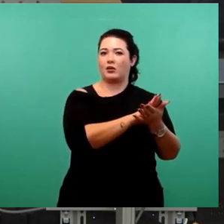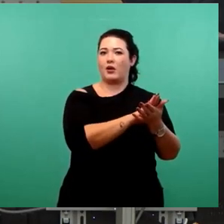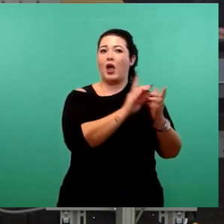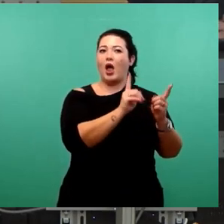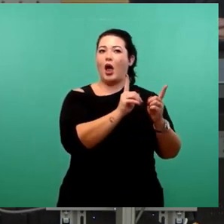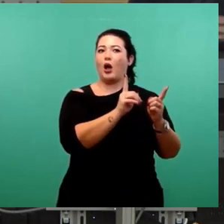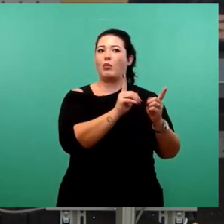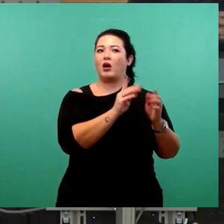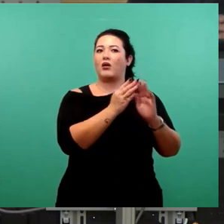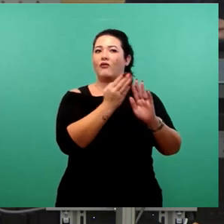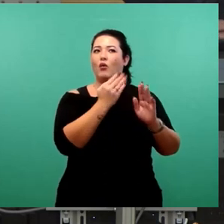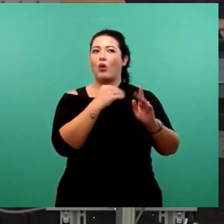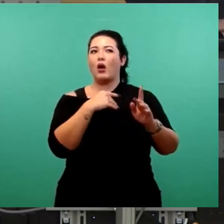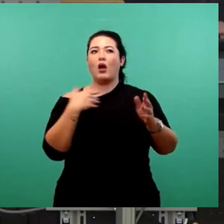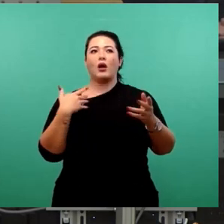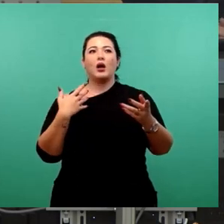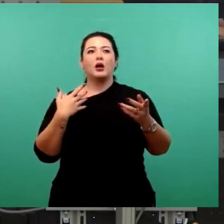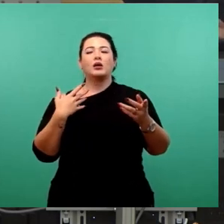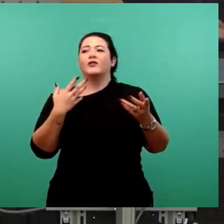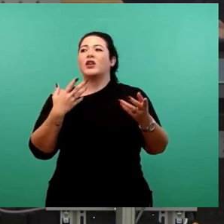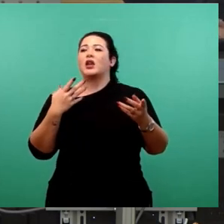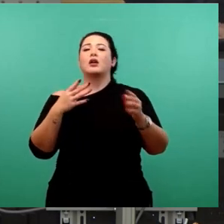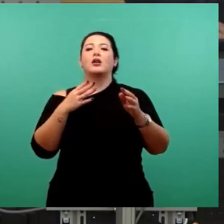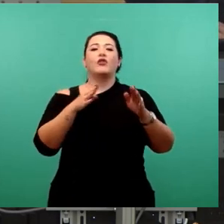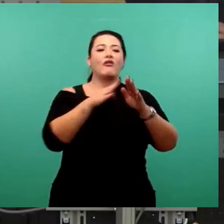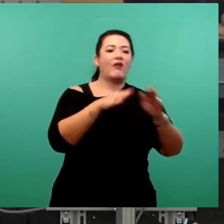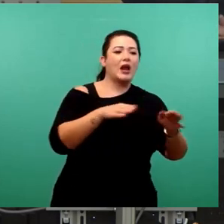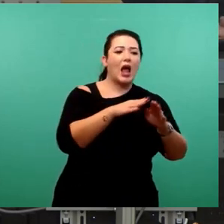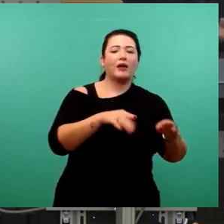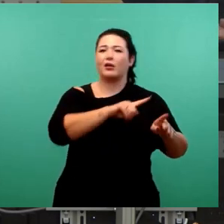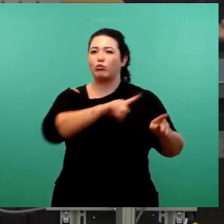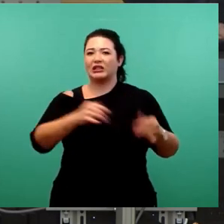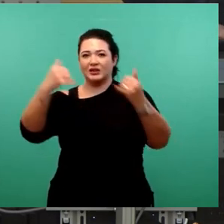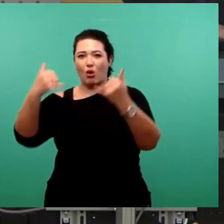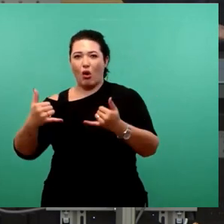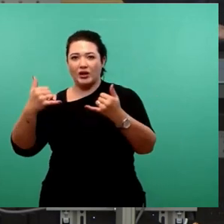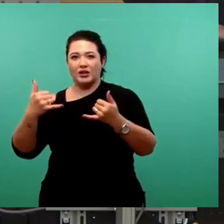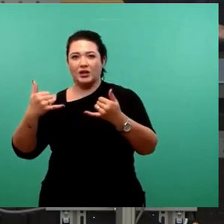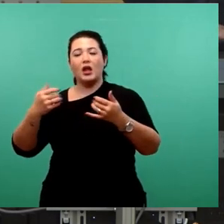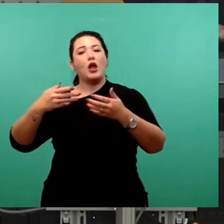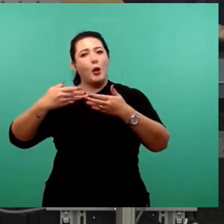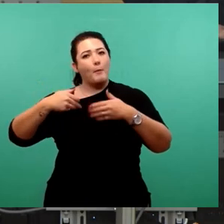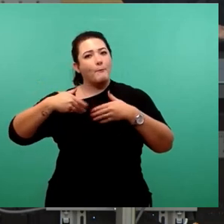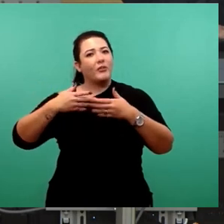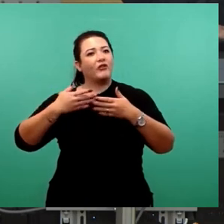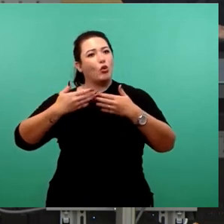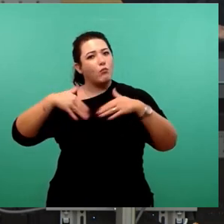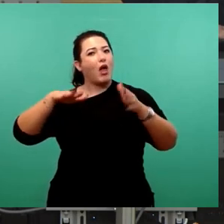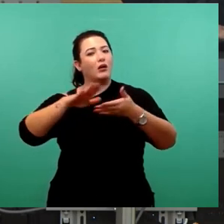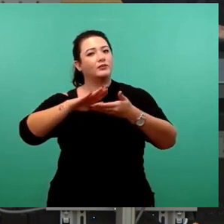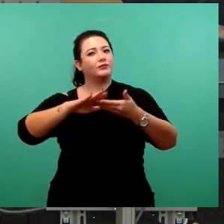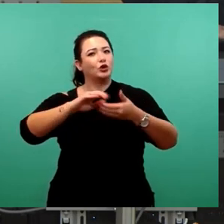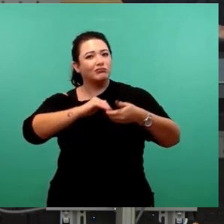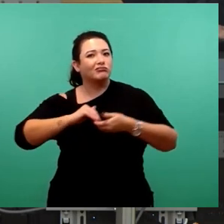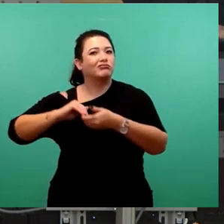versucht worden ist, zwischen Weihnachten und heute eine breitere Basis herzustellen. Wir waren gemeinsam mit den